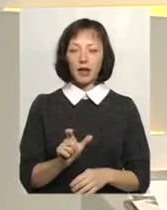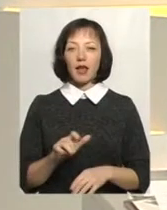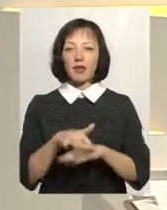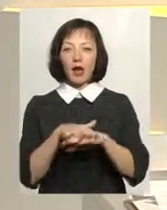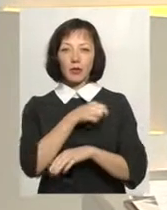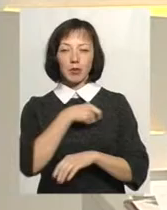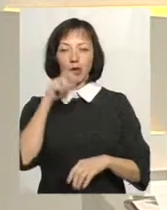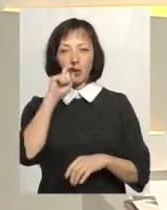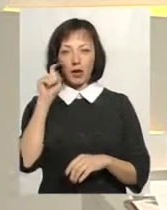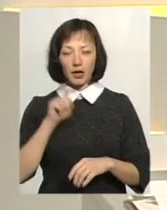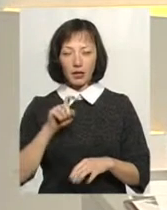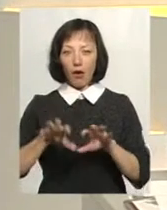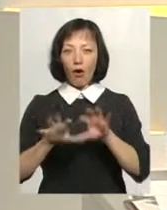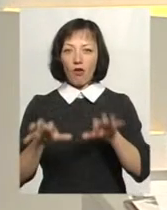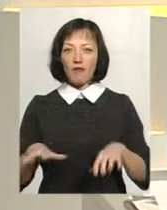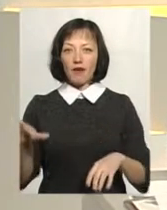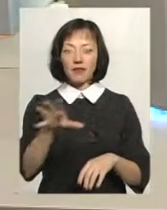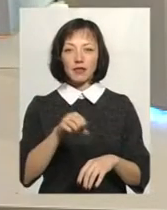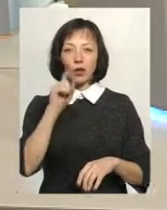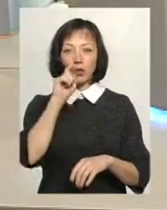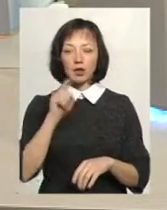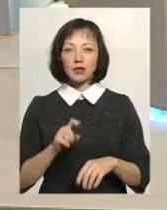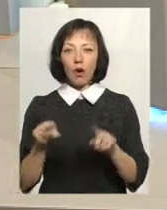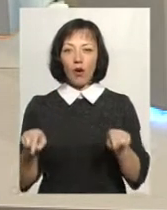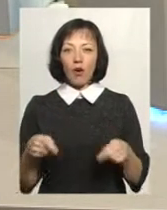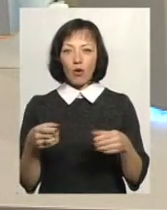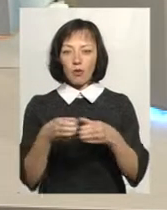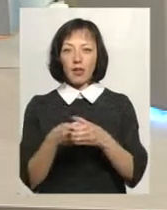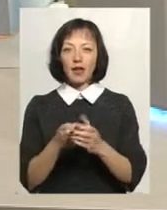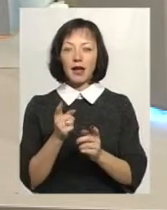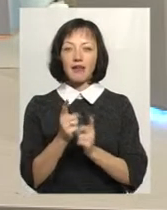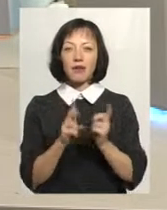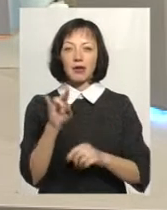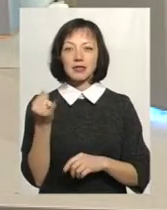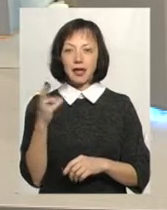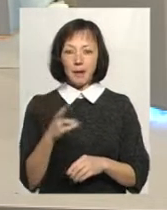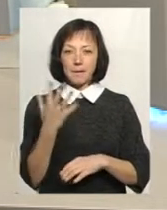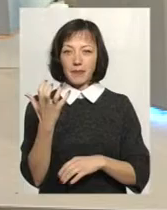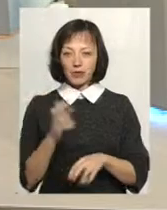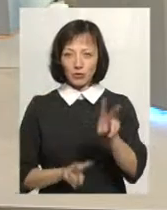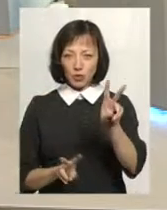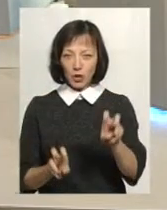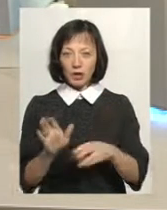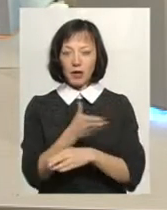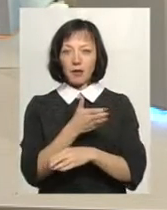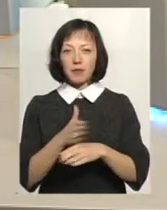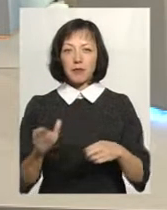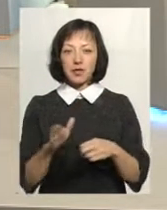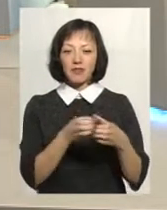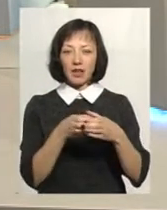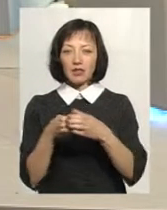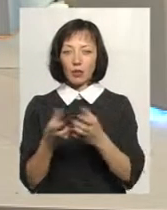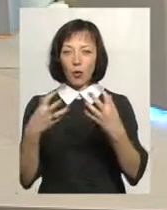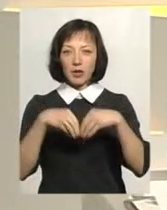депутат України, голова Всеукраїнського оргкомітету реформації 500 та міжфракційного депутатського об'єднання за